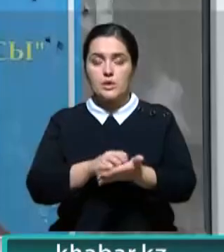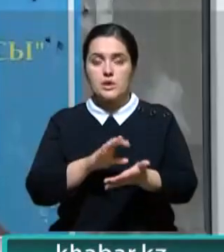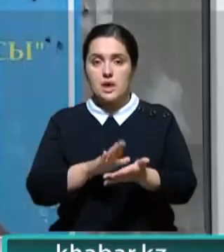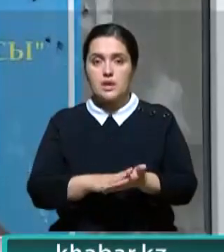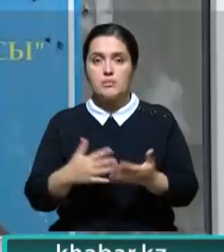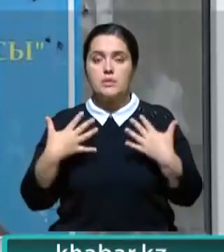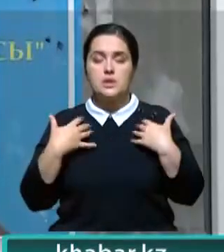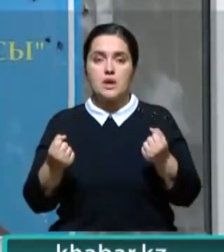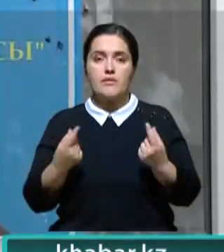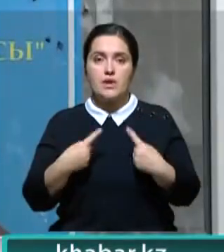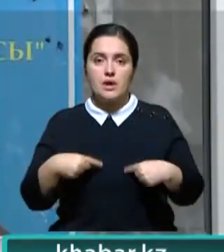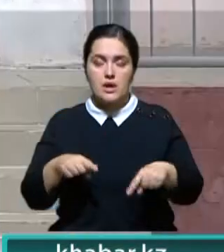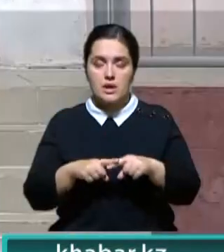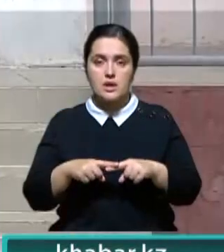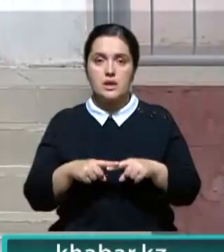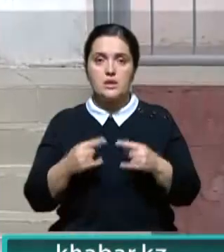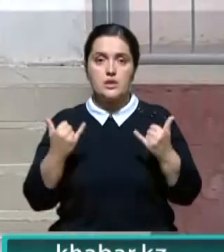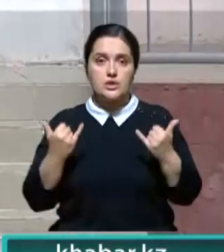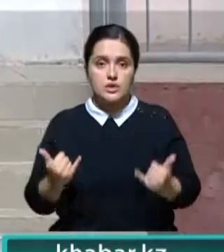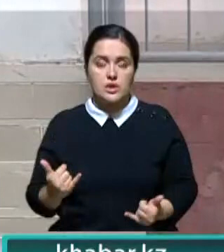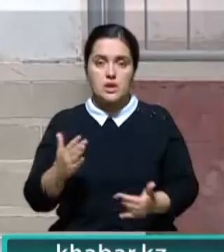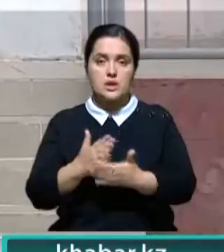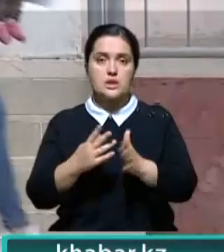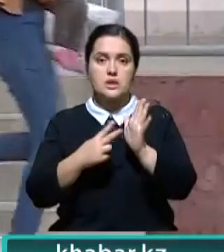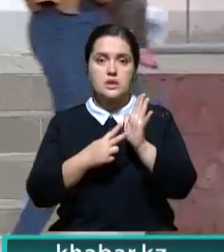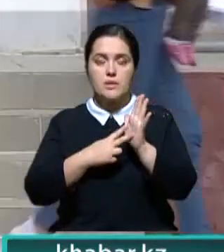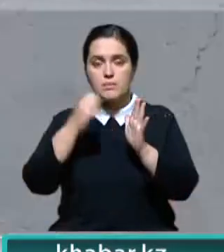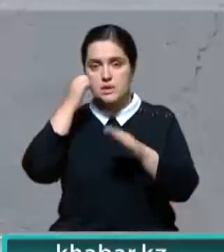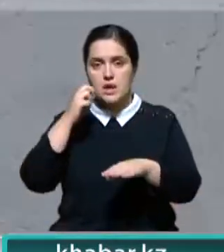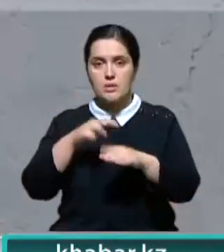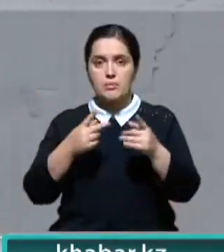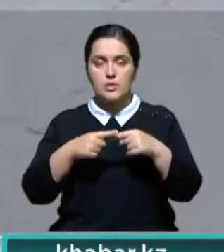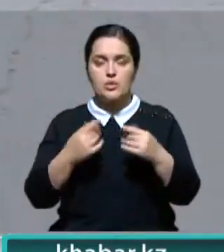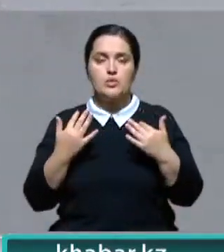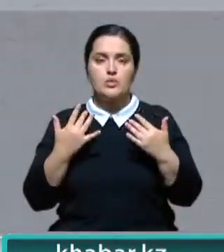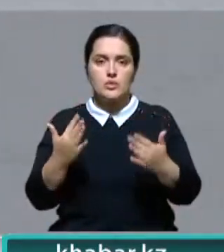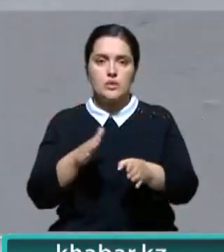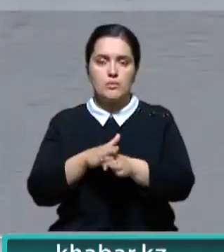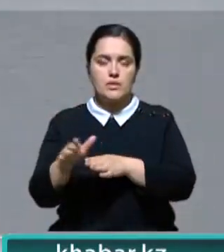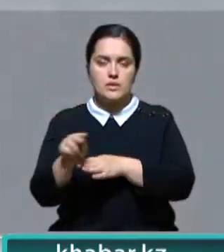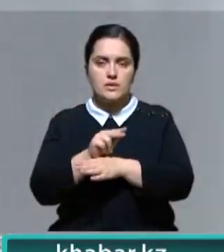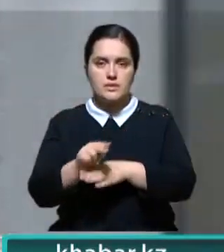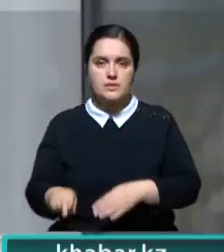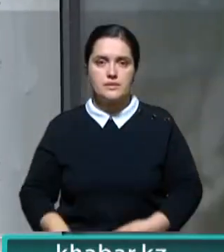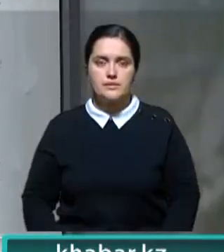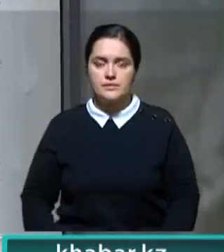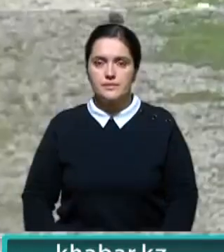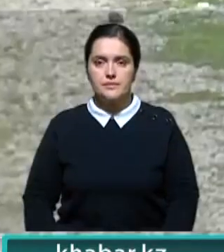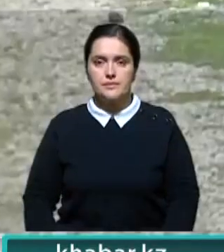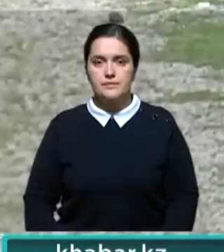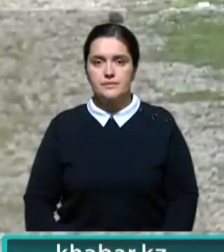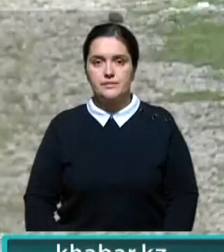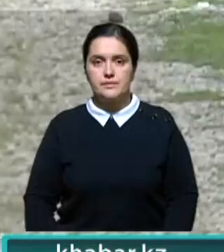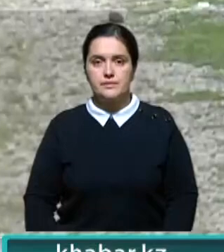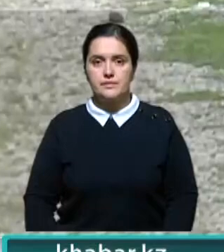отдела здравоохранения, в Панфиловском районе сейчас насчитывается 7 старых медпунктов, нуждающихся в капитальном ремонте. Гульнар Жантасова,